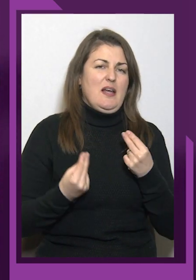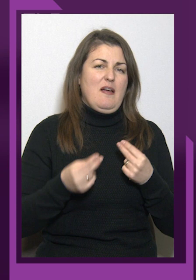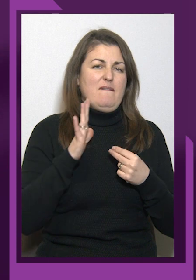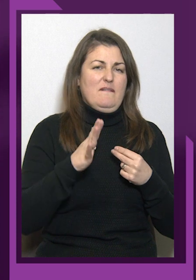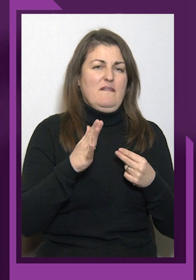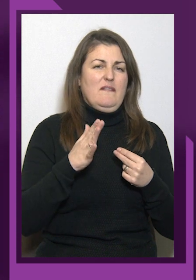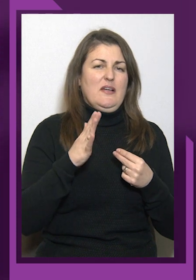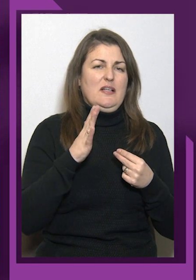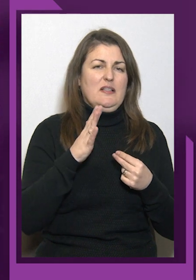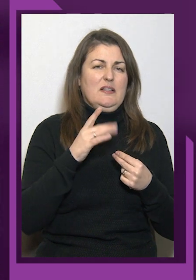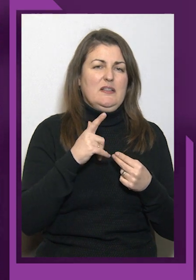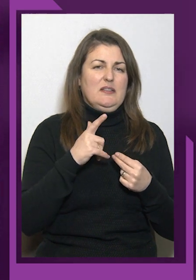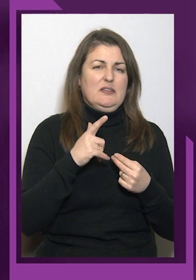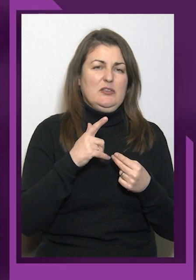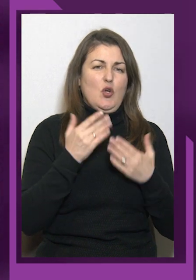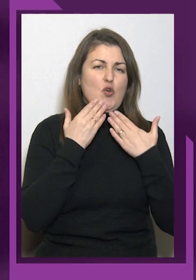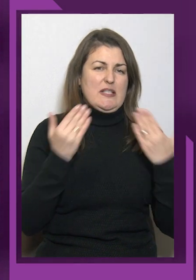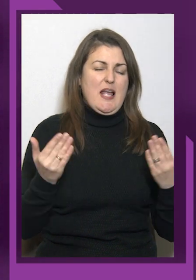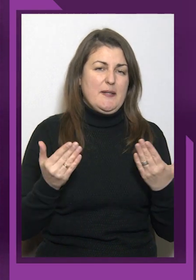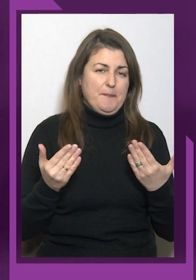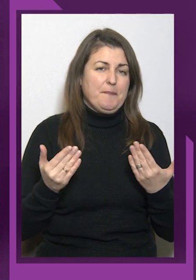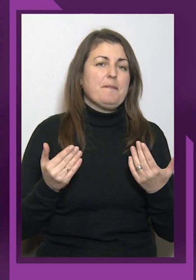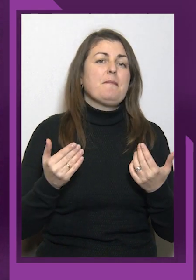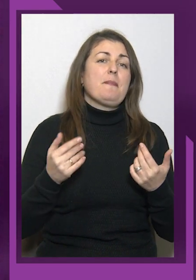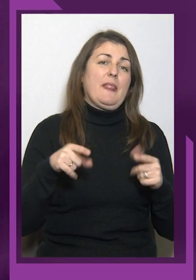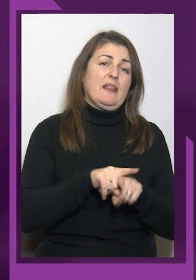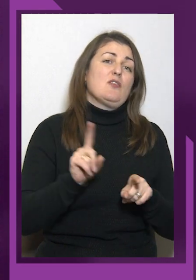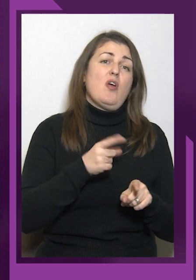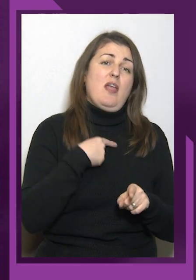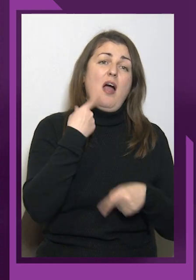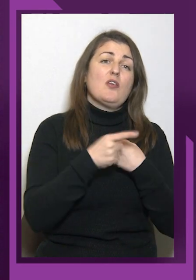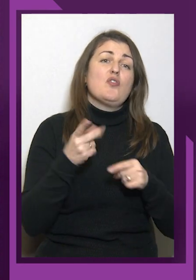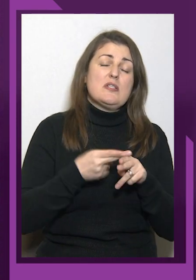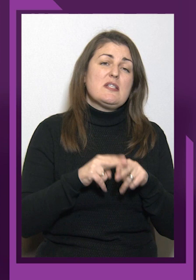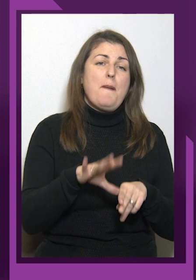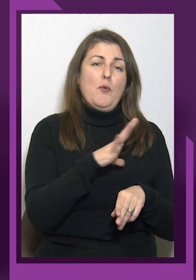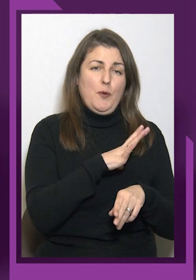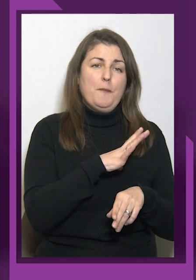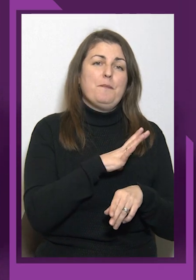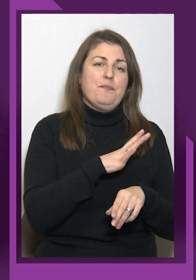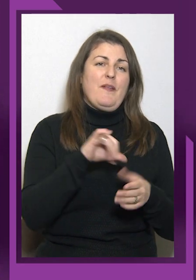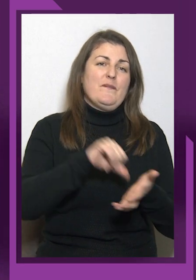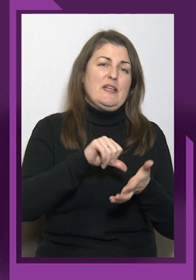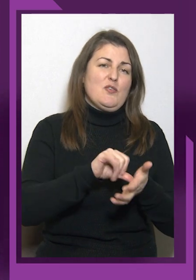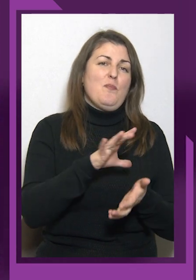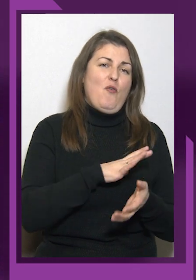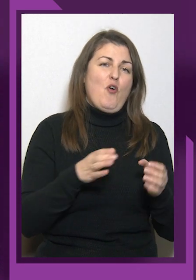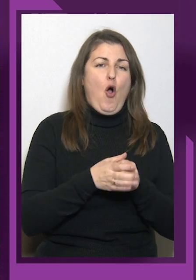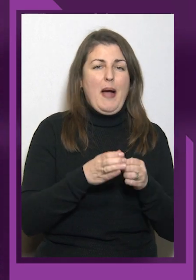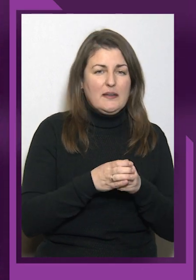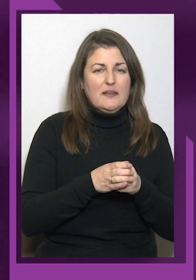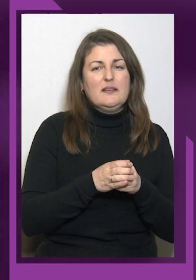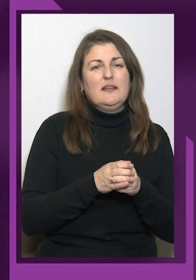Так що я кажу, що це було, виступ був в команди, ну, я думаю, що дуже добрий, гарний,